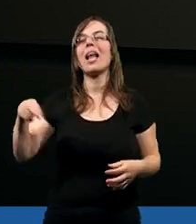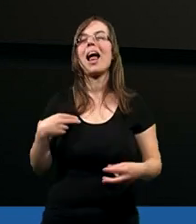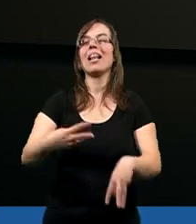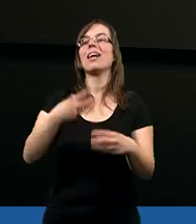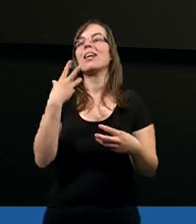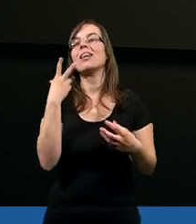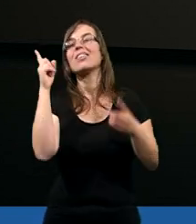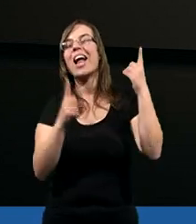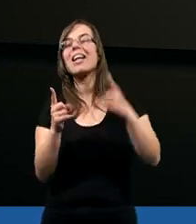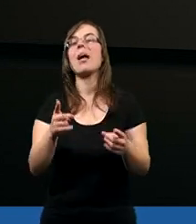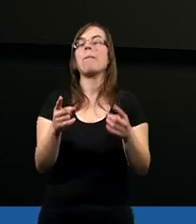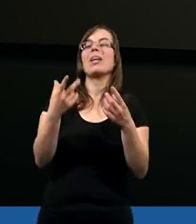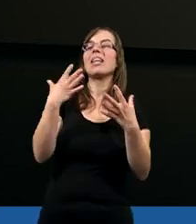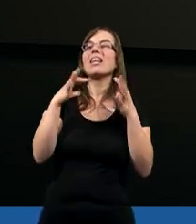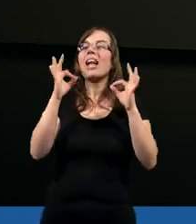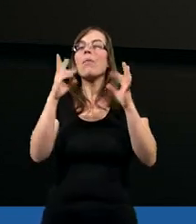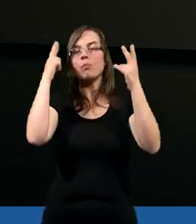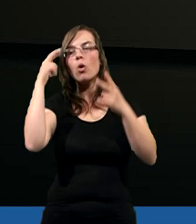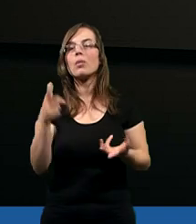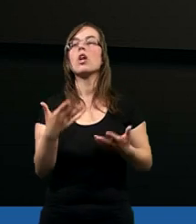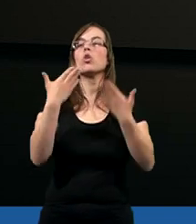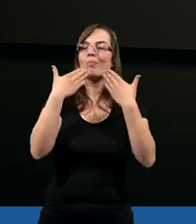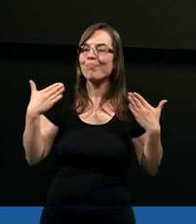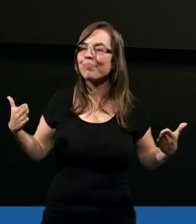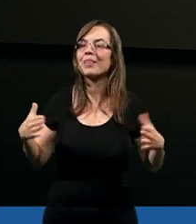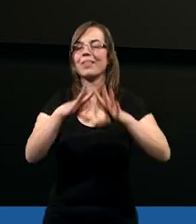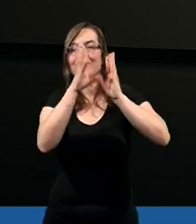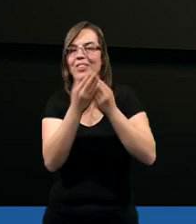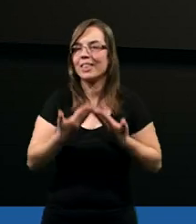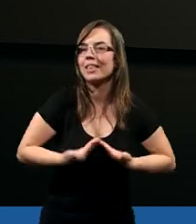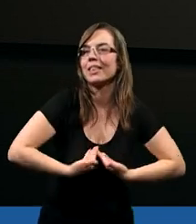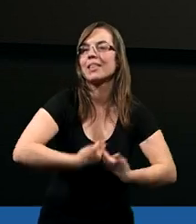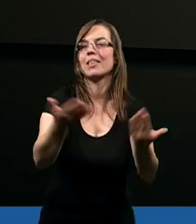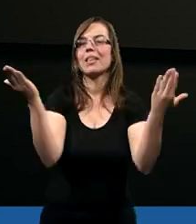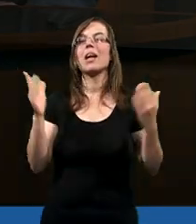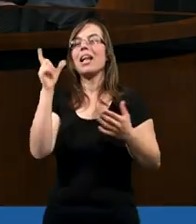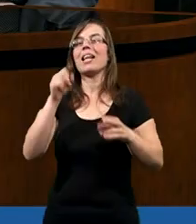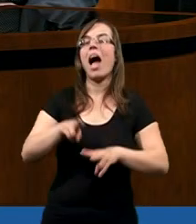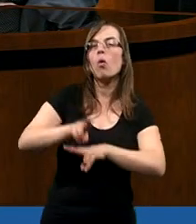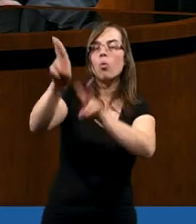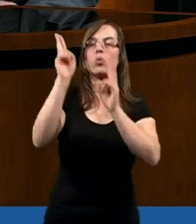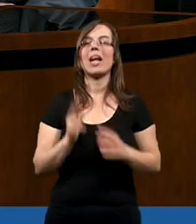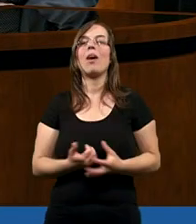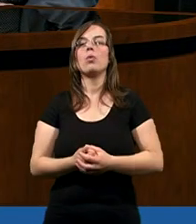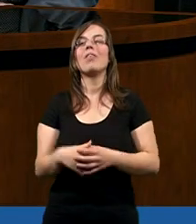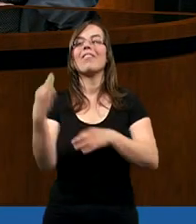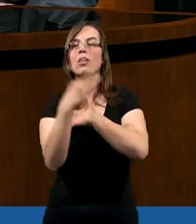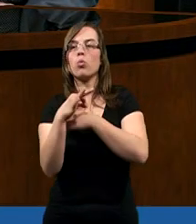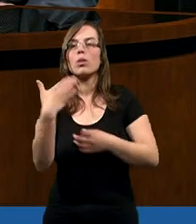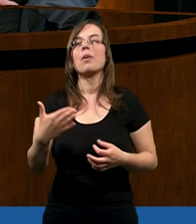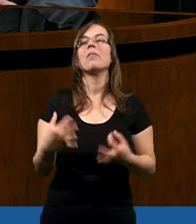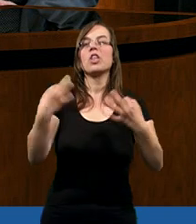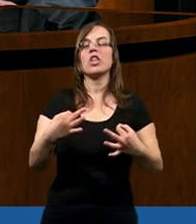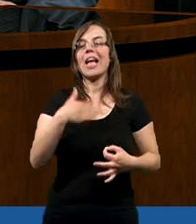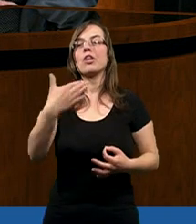nas tak aktualnych. Dziękuję niezmiernie Wam za udział w